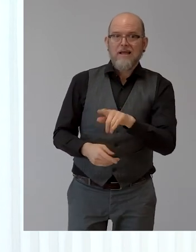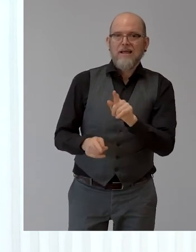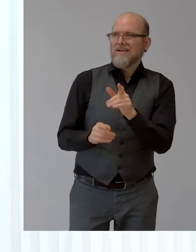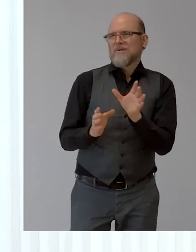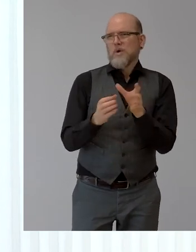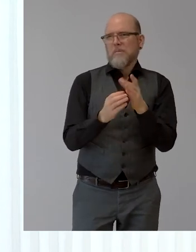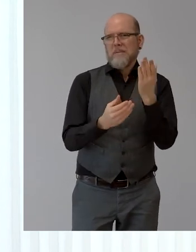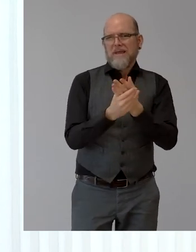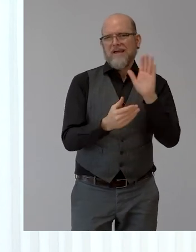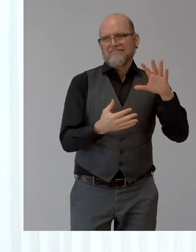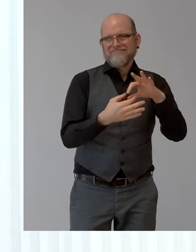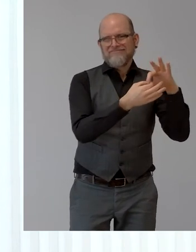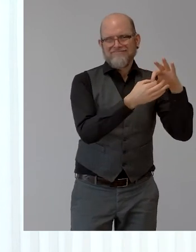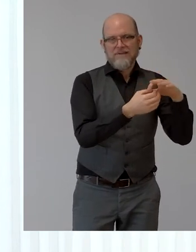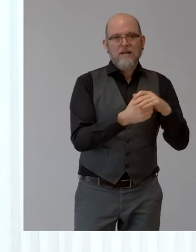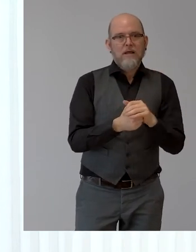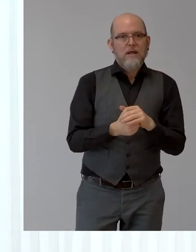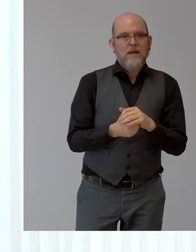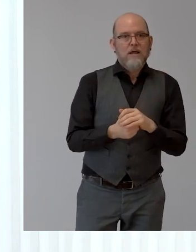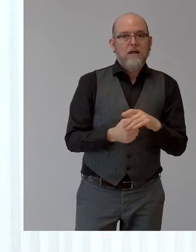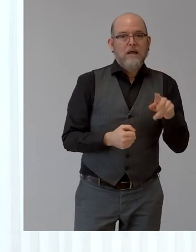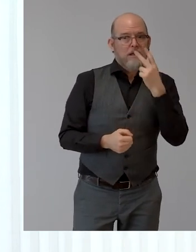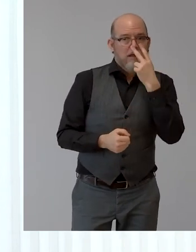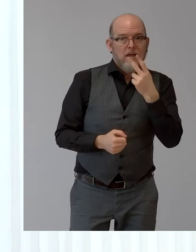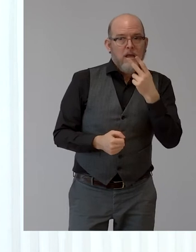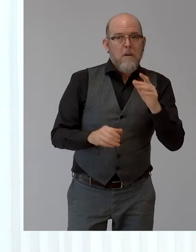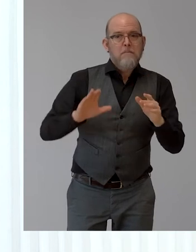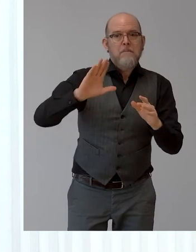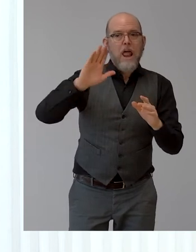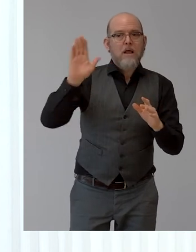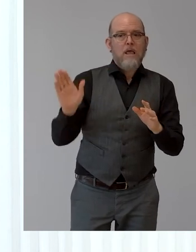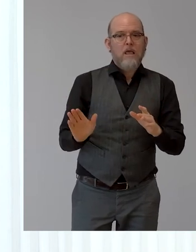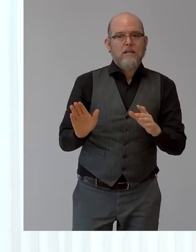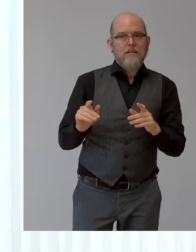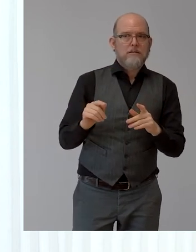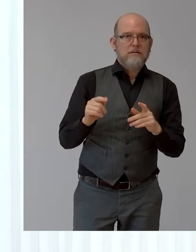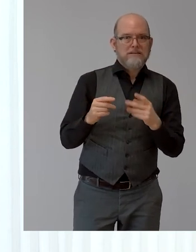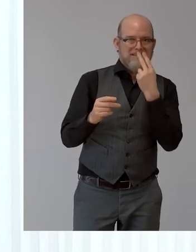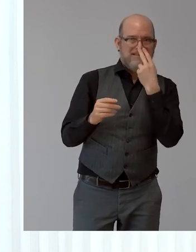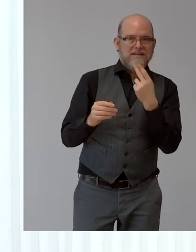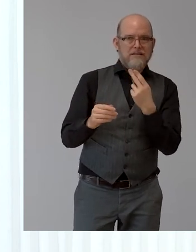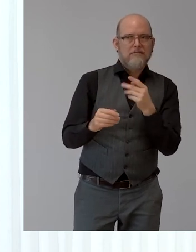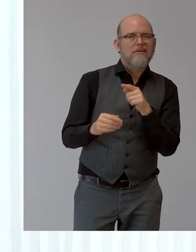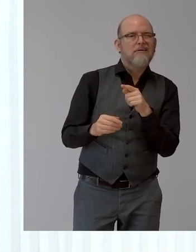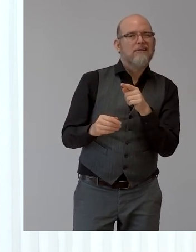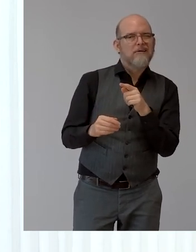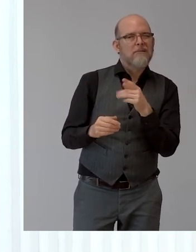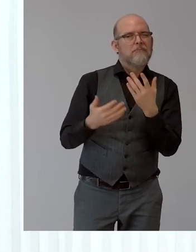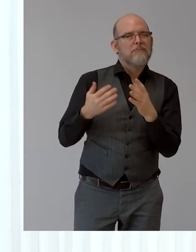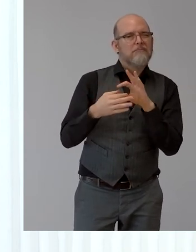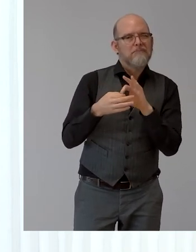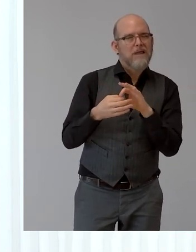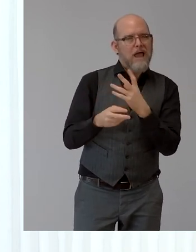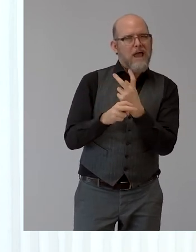Austrian specifics and the Austrian culture and the Austrian society, is it a culture that basically supports inclusion of people with